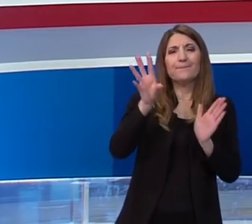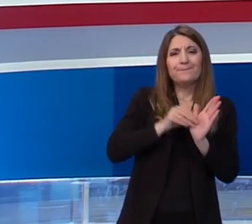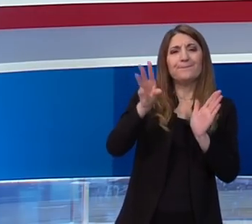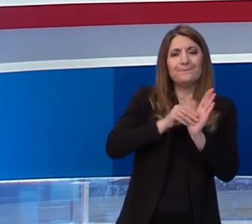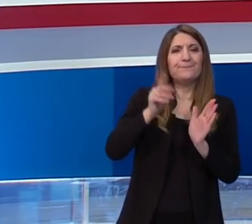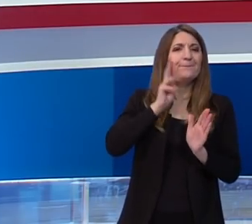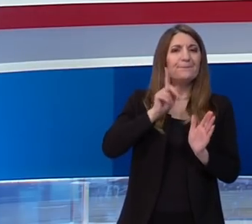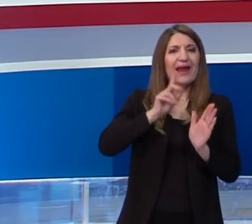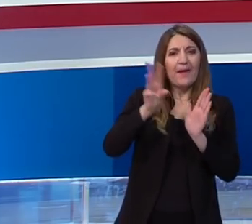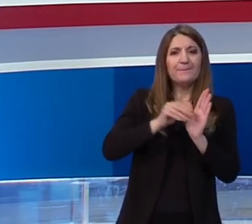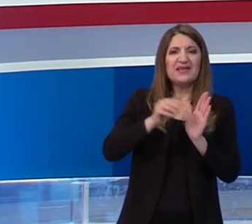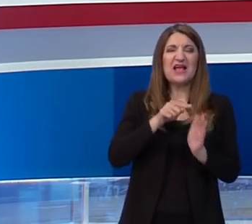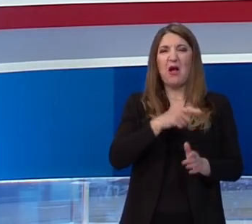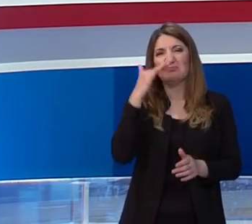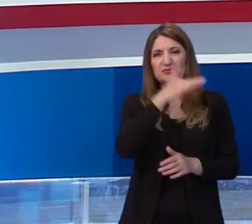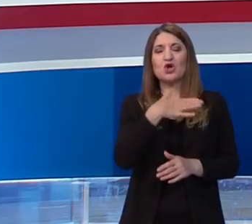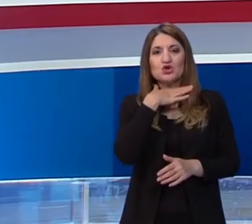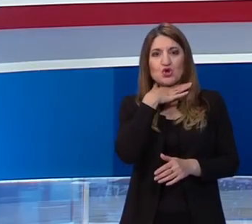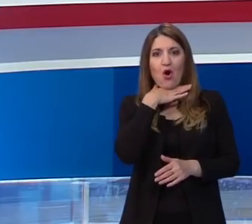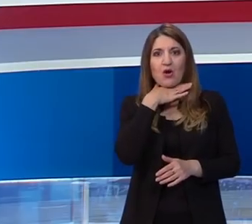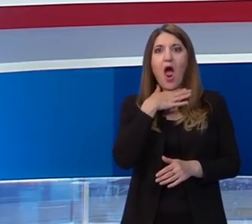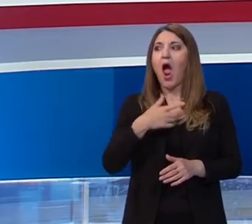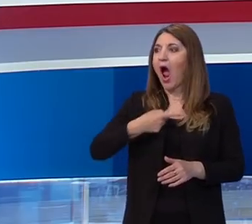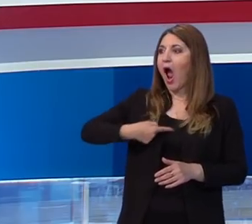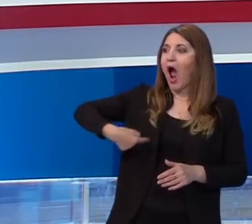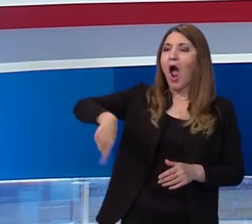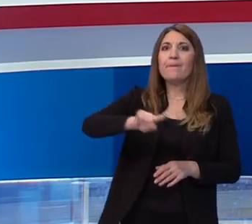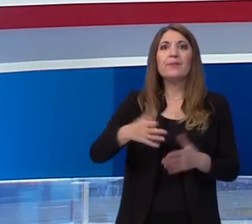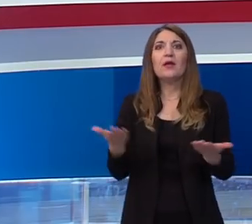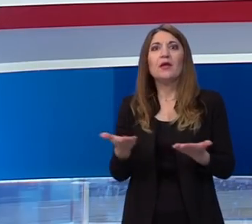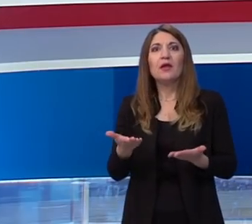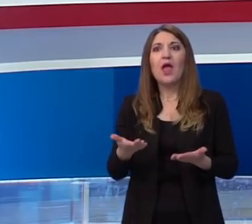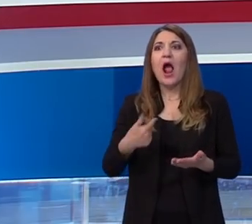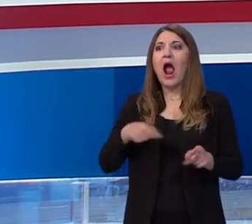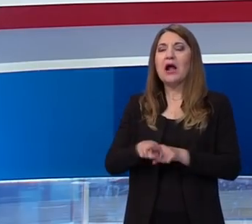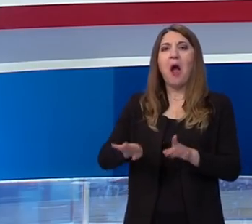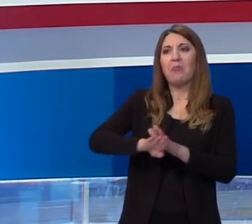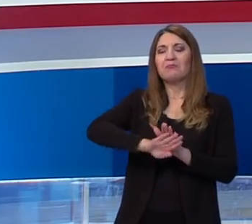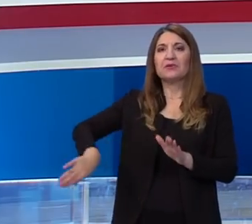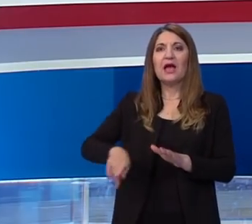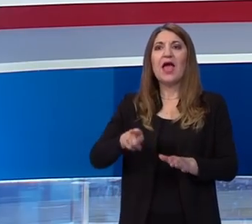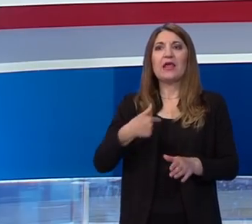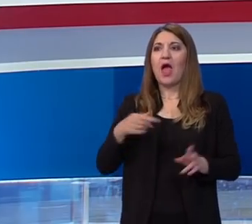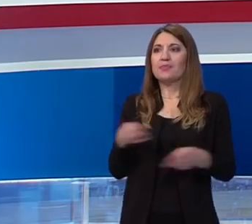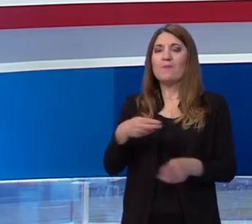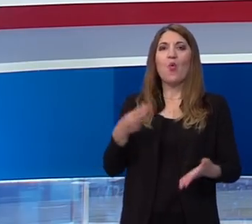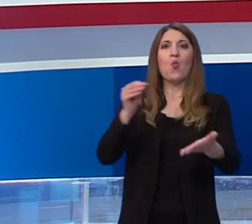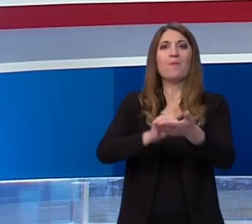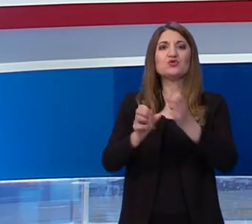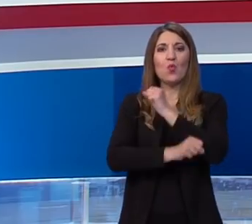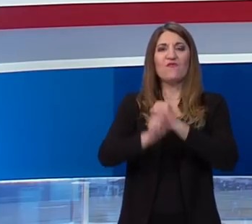u, ajmo reći tako, lagane škole, da će nas izgurati sa našeg željenog fakulteta samo zato što se